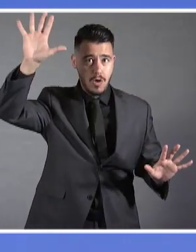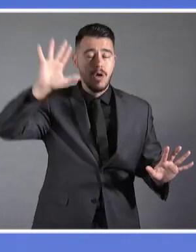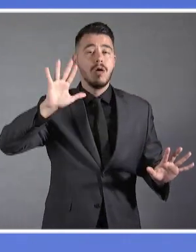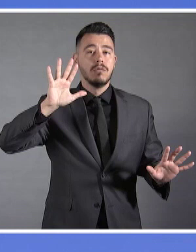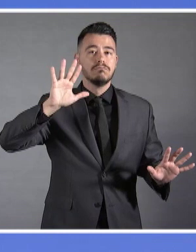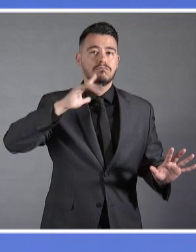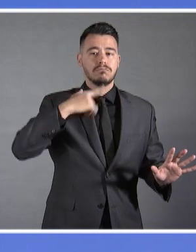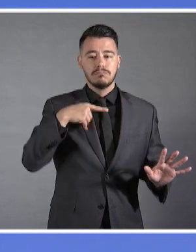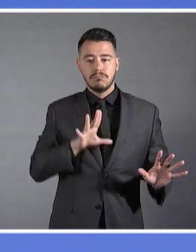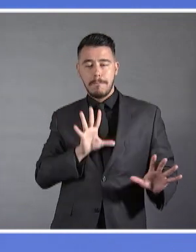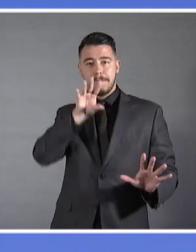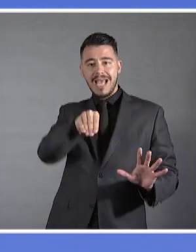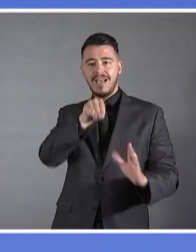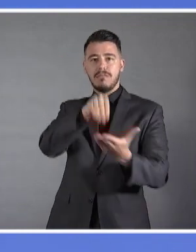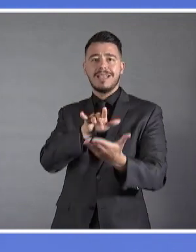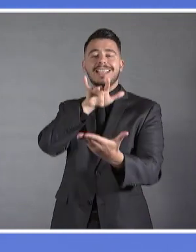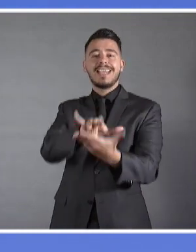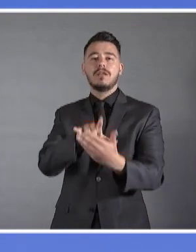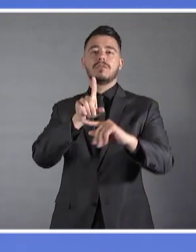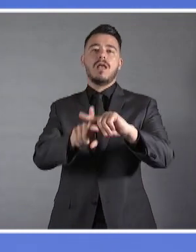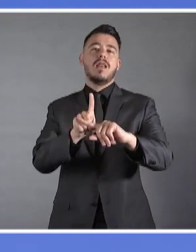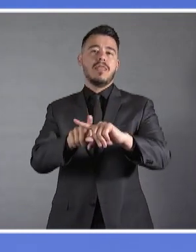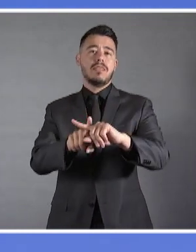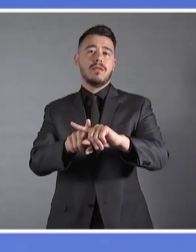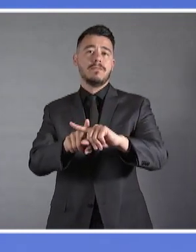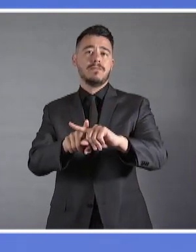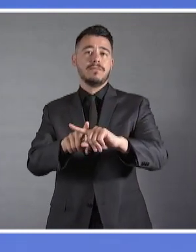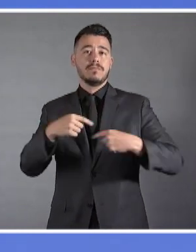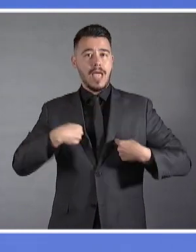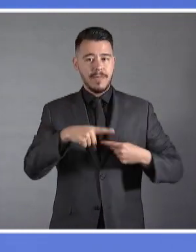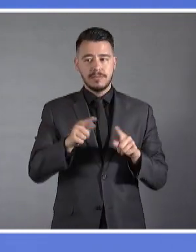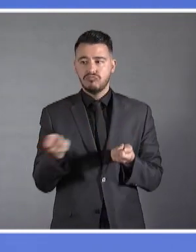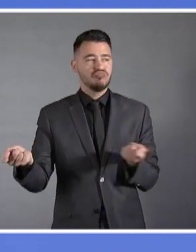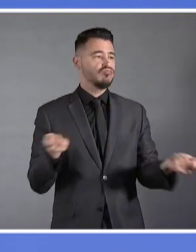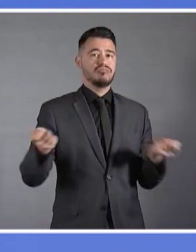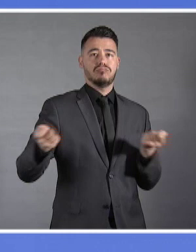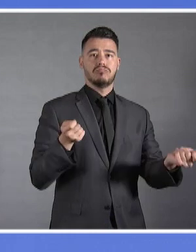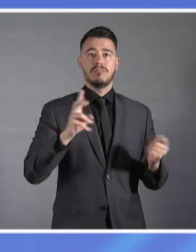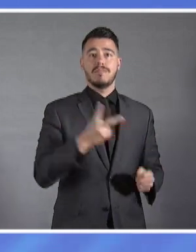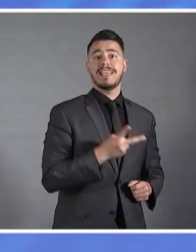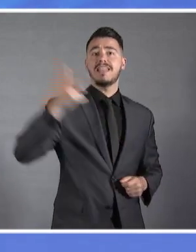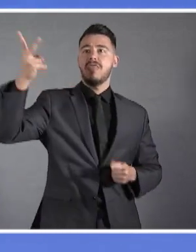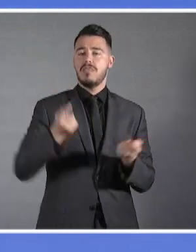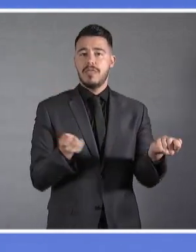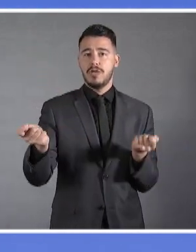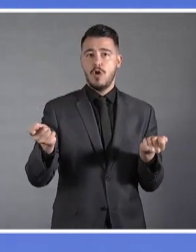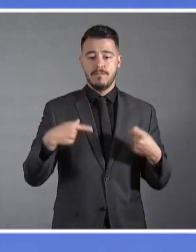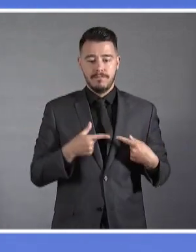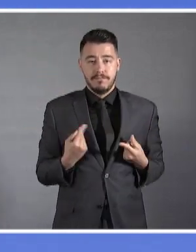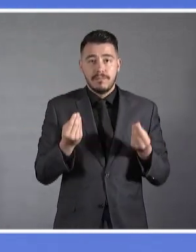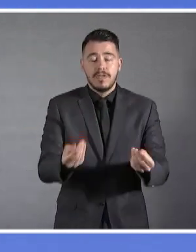τόξου η Ελλάδα. Η Ελλάδα συμβάλλει όμως πλέον με τη σταθερότητά της και τον